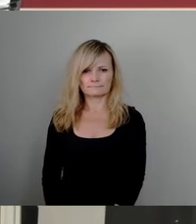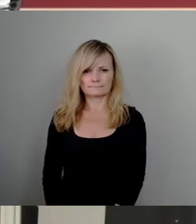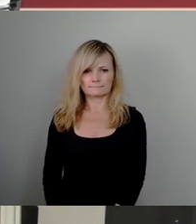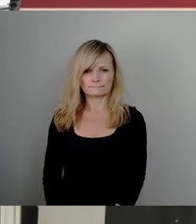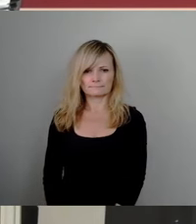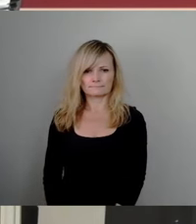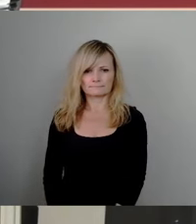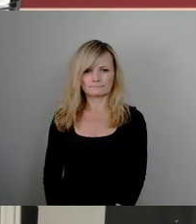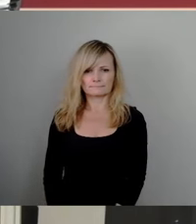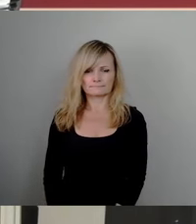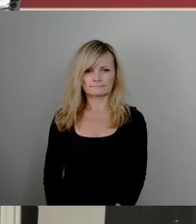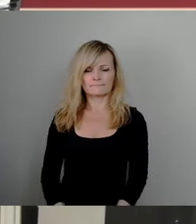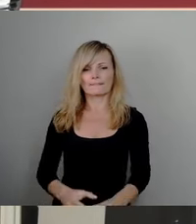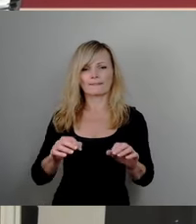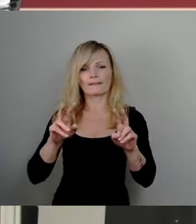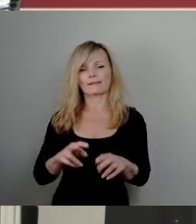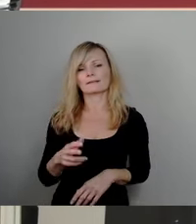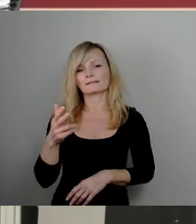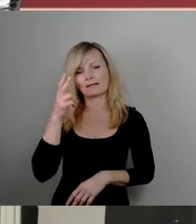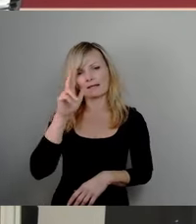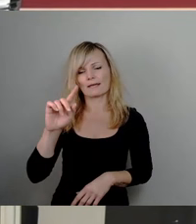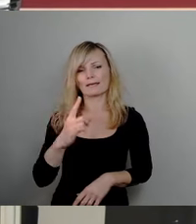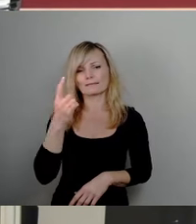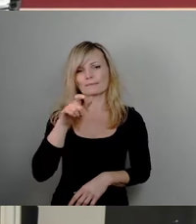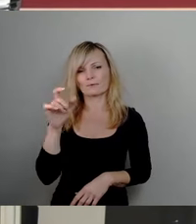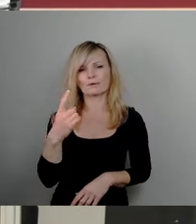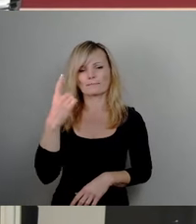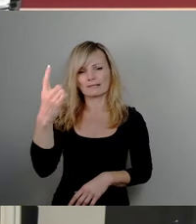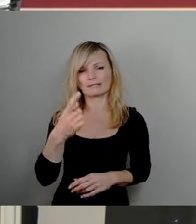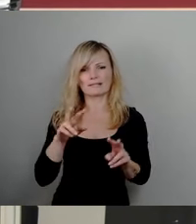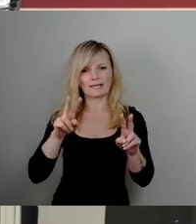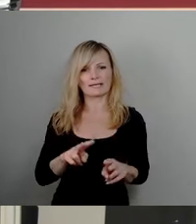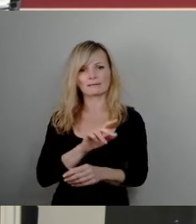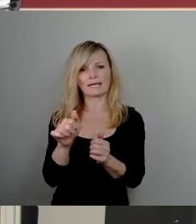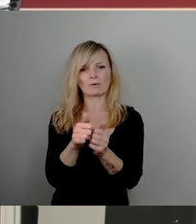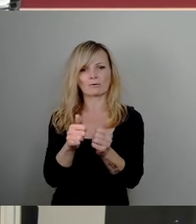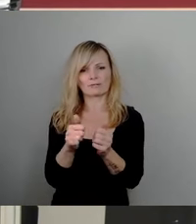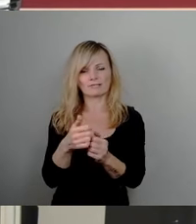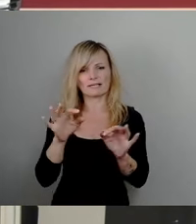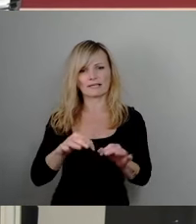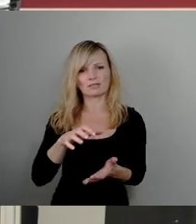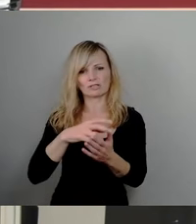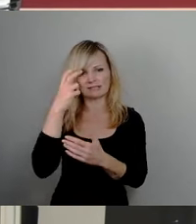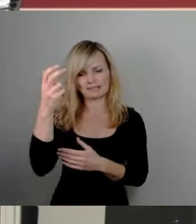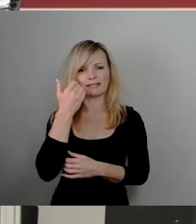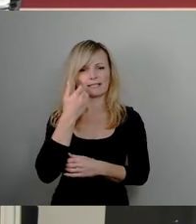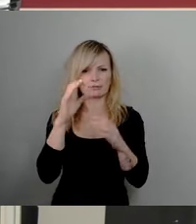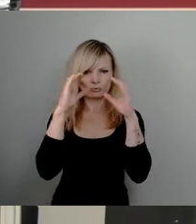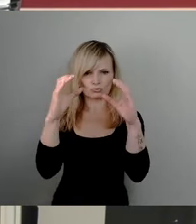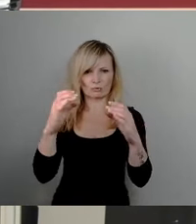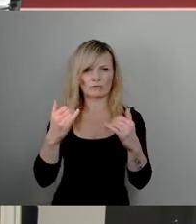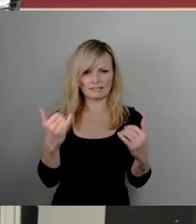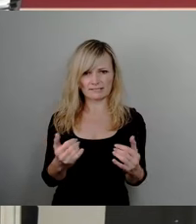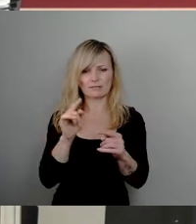Sehr geehrter Herr erster Bürgermeister, sehr geehrte Beigeordnete, sehr geehrte Stadträtin, liebe Zuschauerinnen hier und